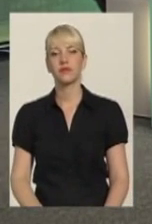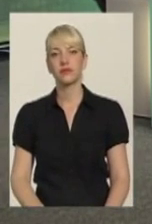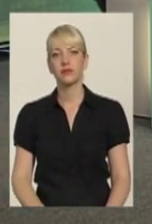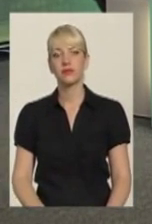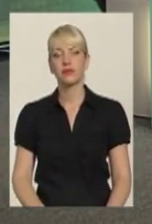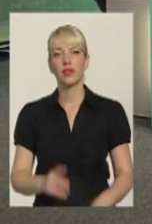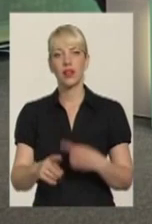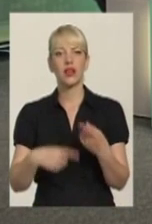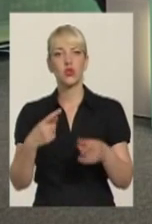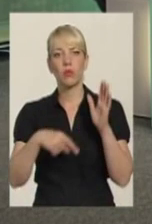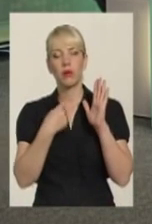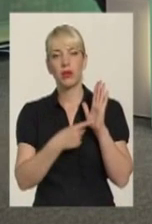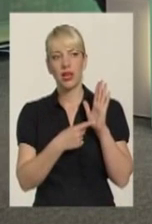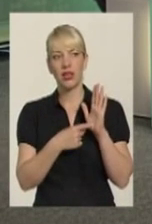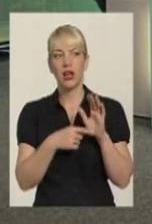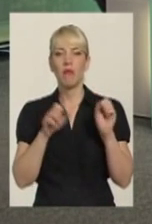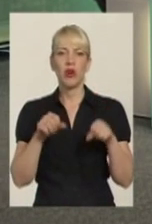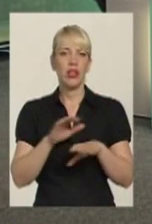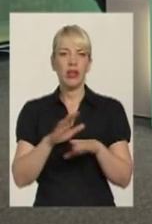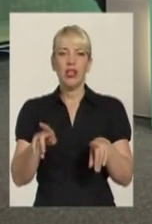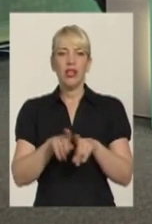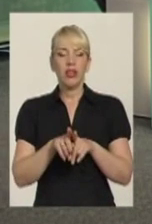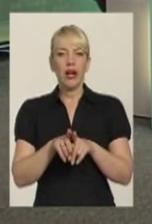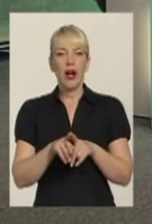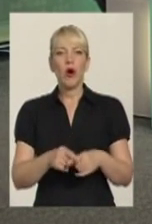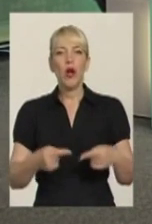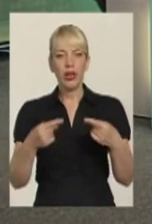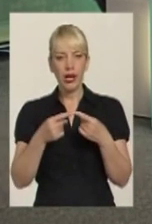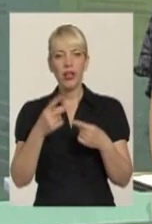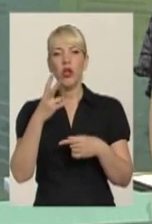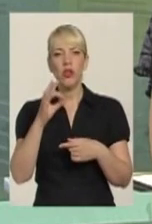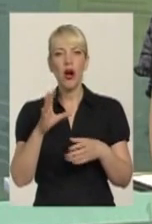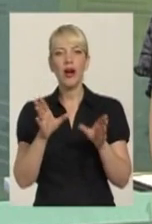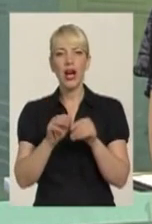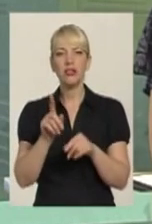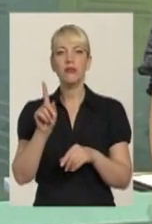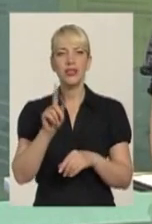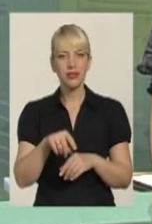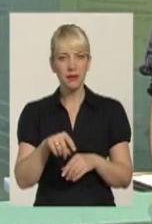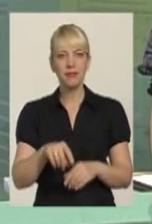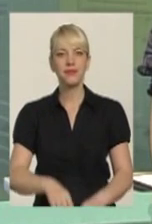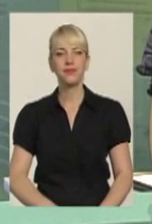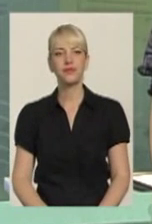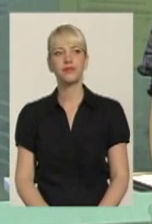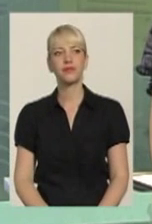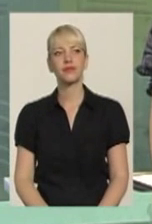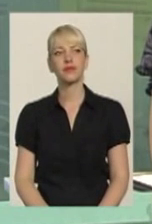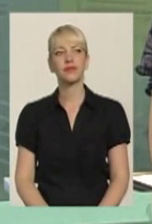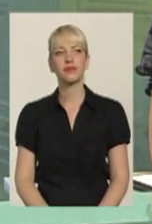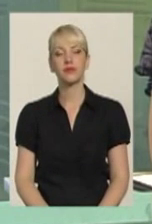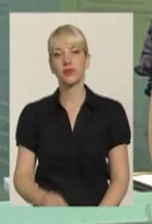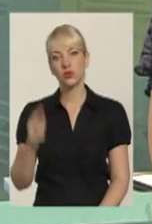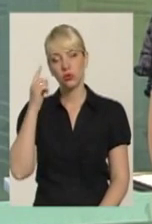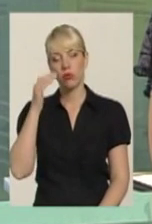Наступне питання, можливо, трохи не настільки конкретно, разом з тим, думаю, багатьох